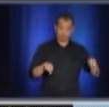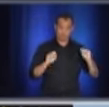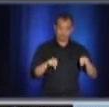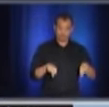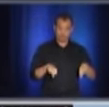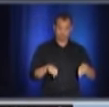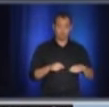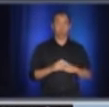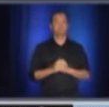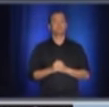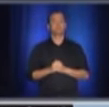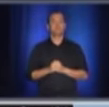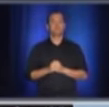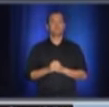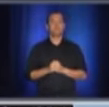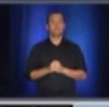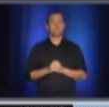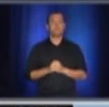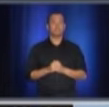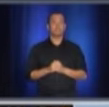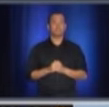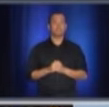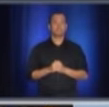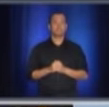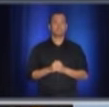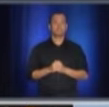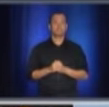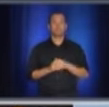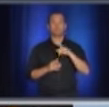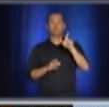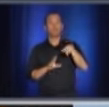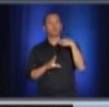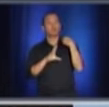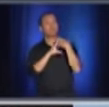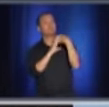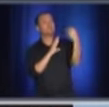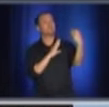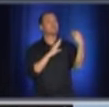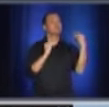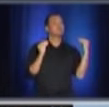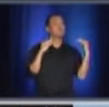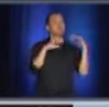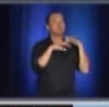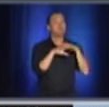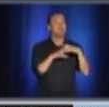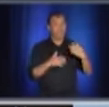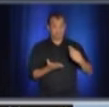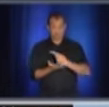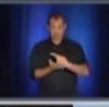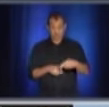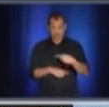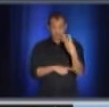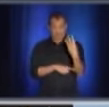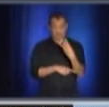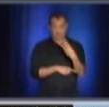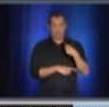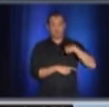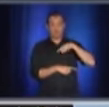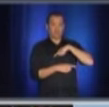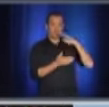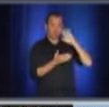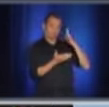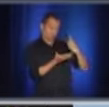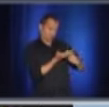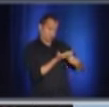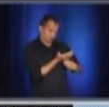contextes, les règles devraient être émises après notre rencontre du Conseil des